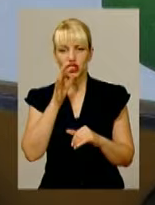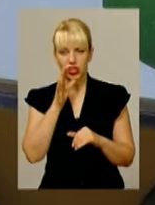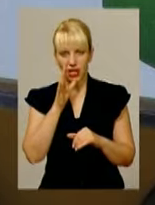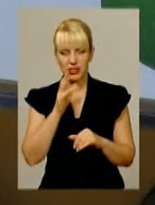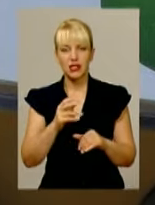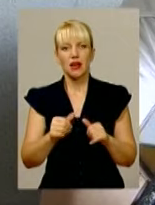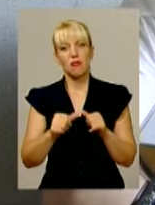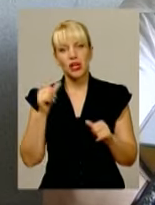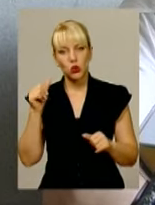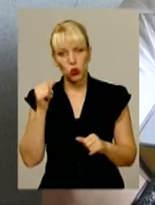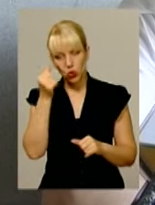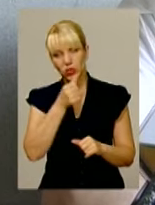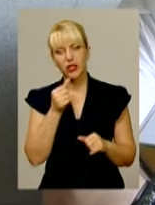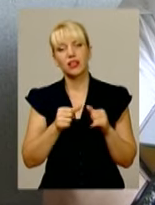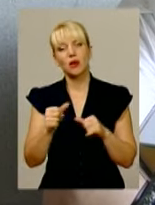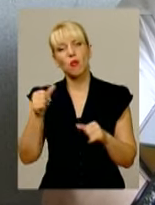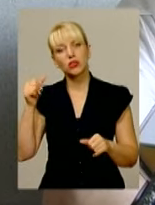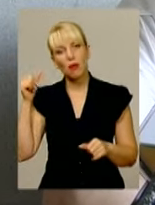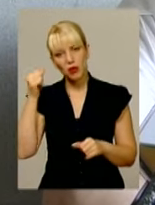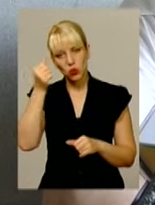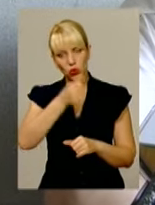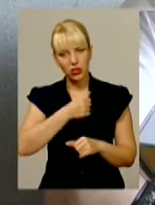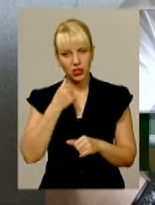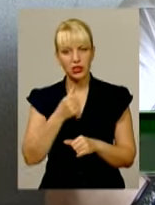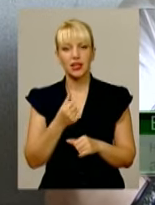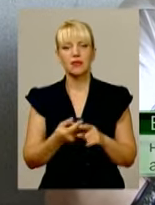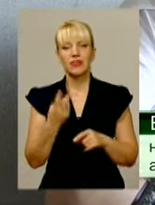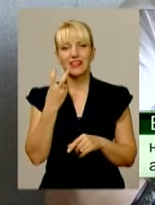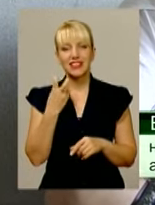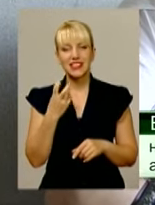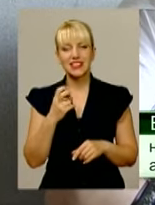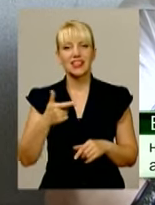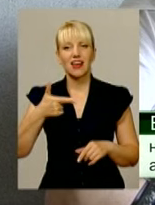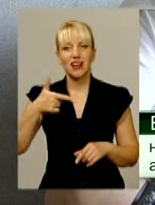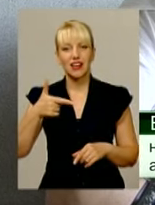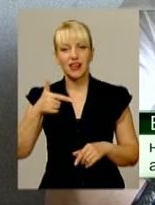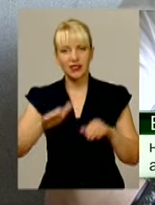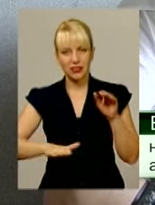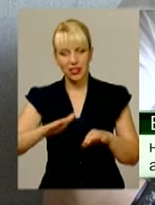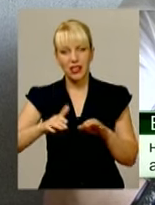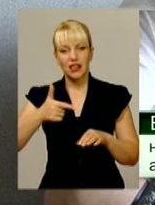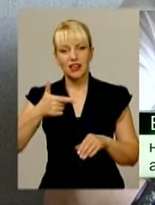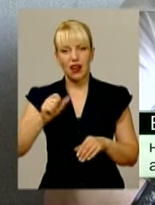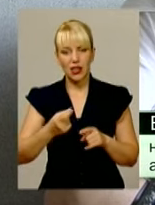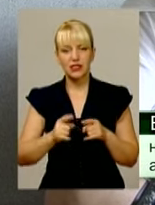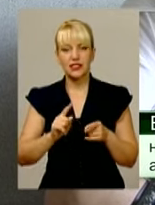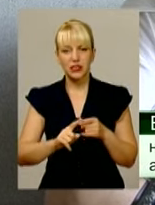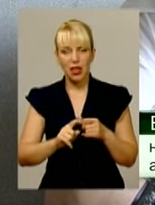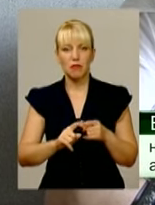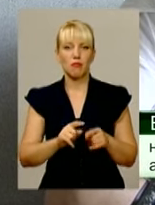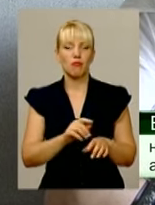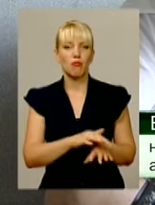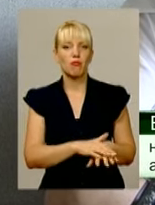позаминулий рік, це близько 200 центнерів з гектарами отримуємо овочі, в принципі покривається самозабезпеченість населення,